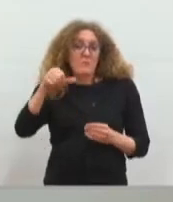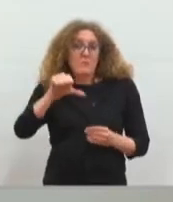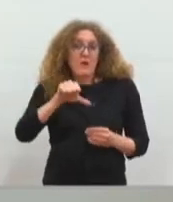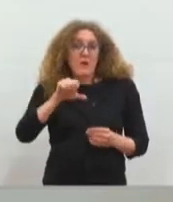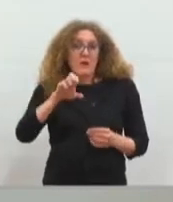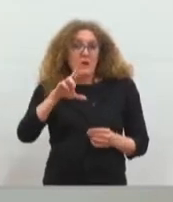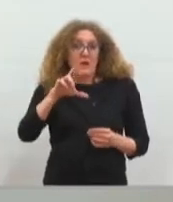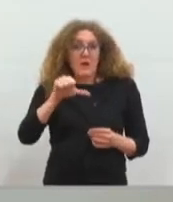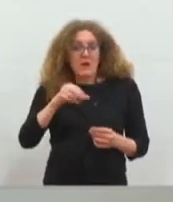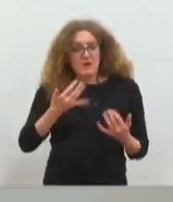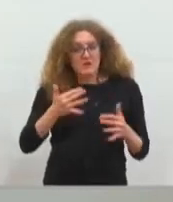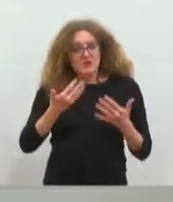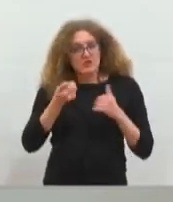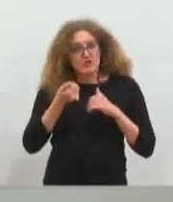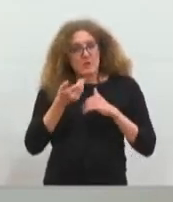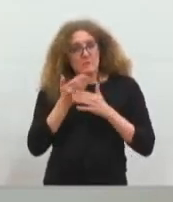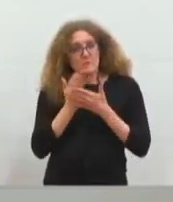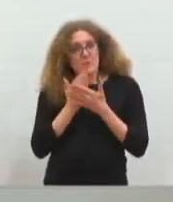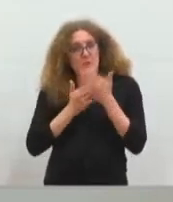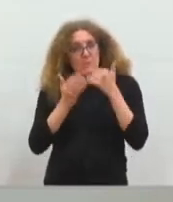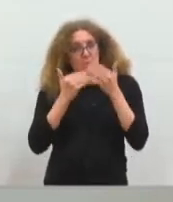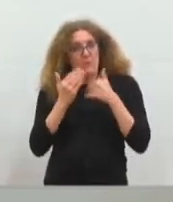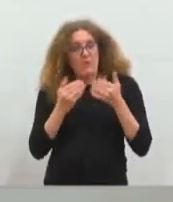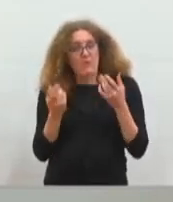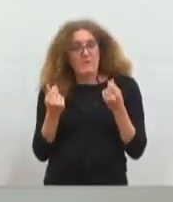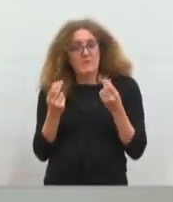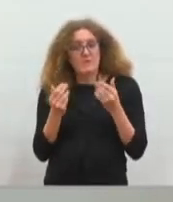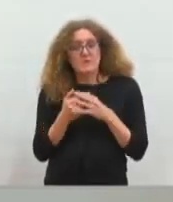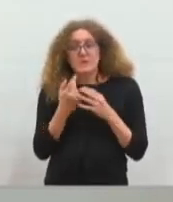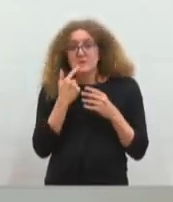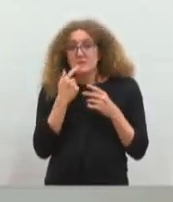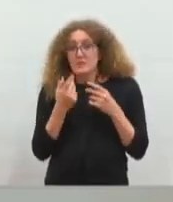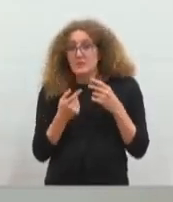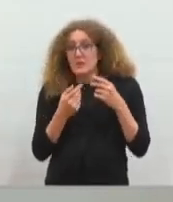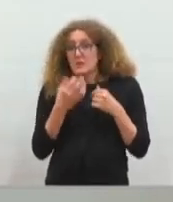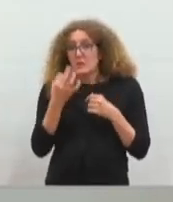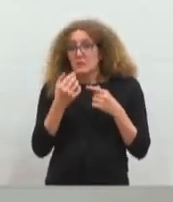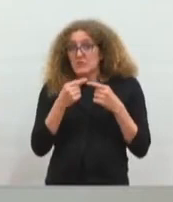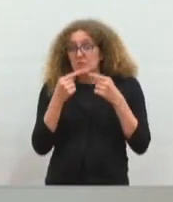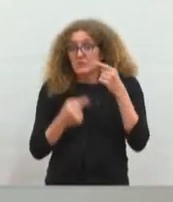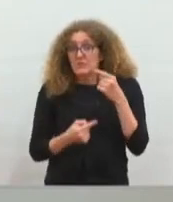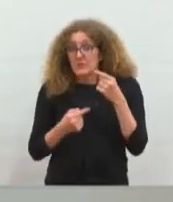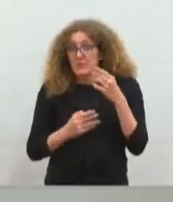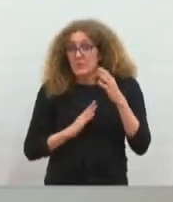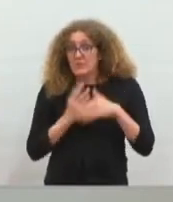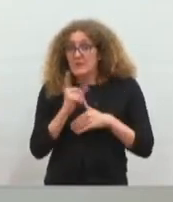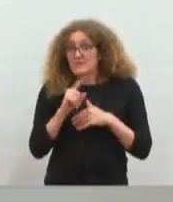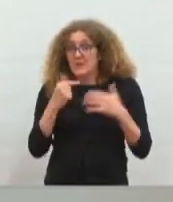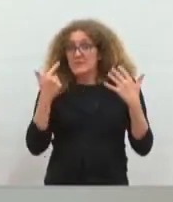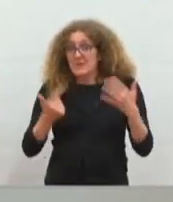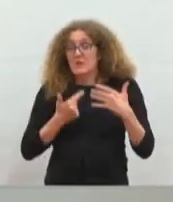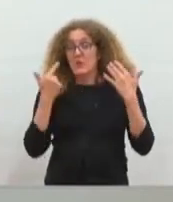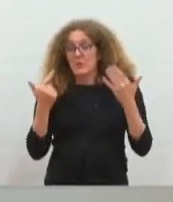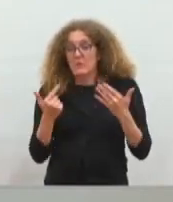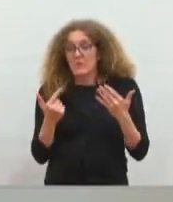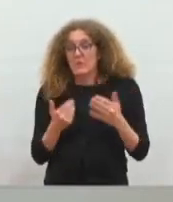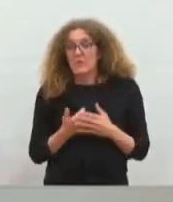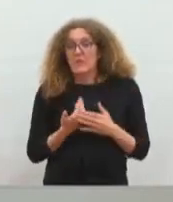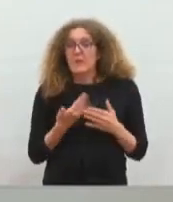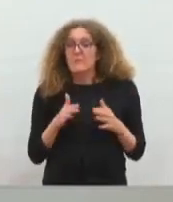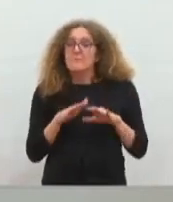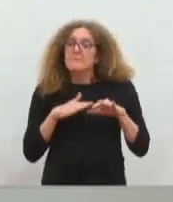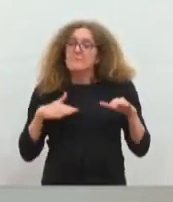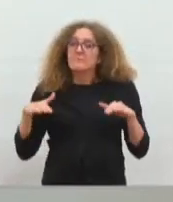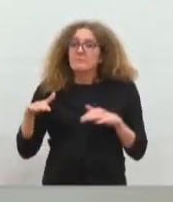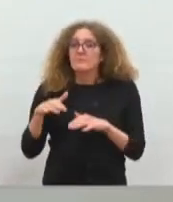plan financier pour Maéra qui fait que le ratio d'endettement ne dépassera pas les 7 ans en gardant un prix de l